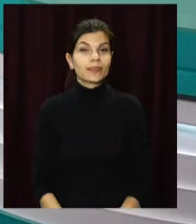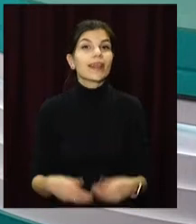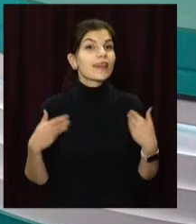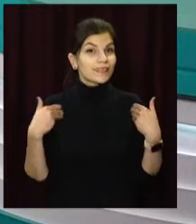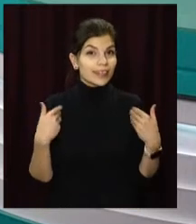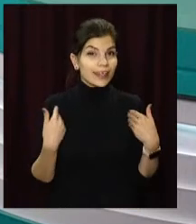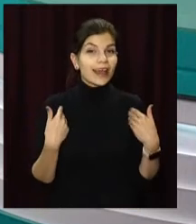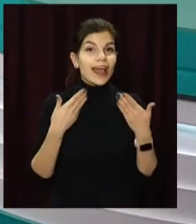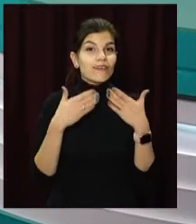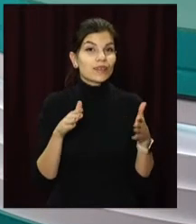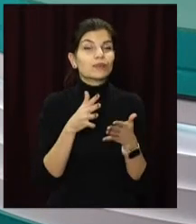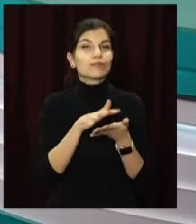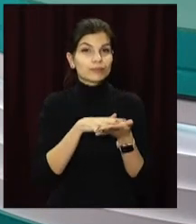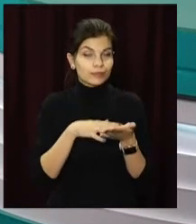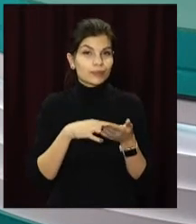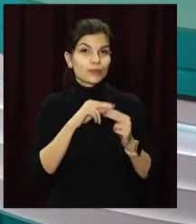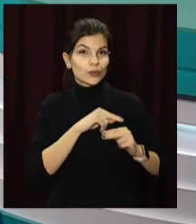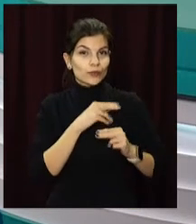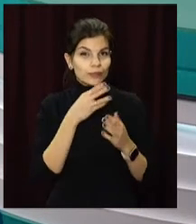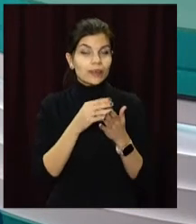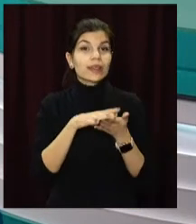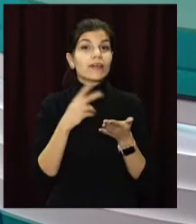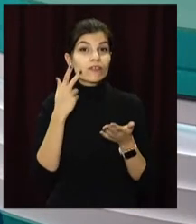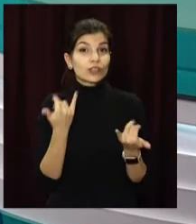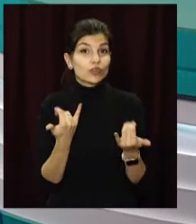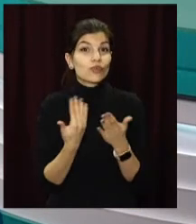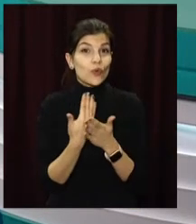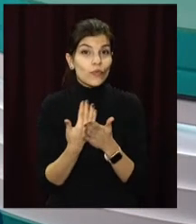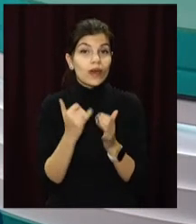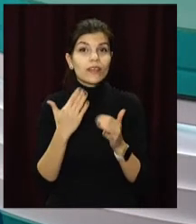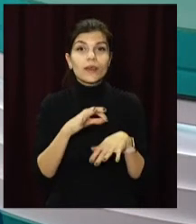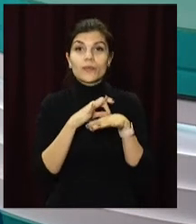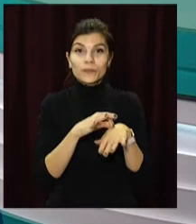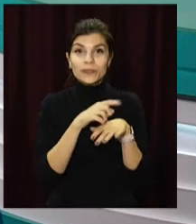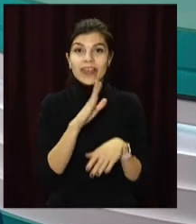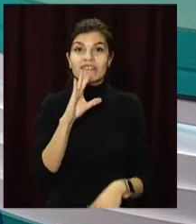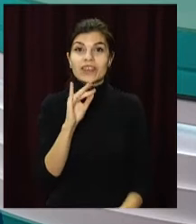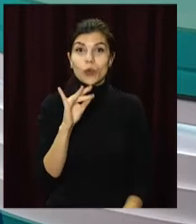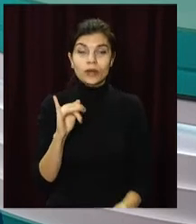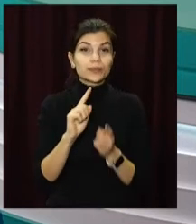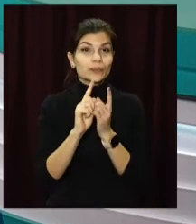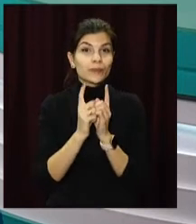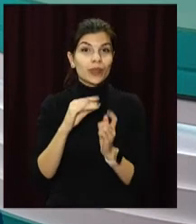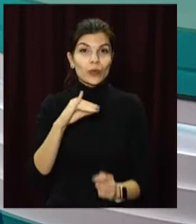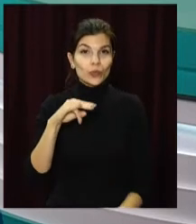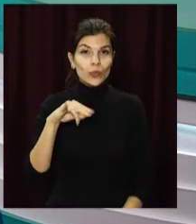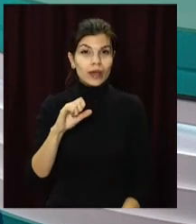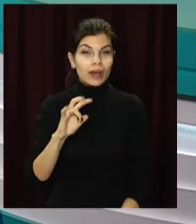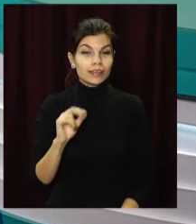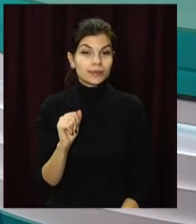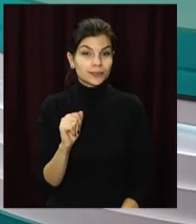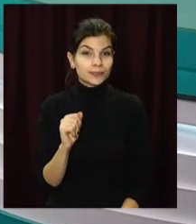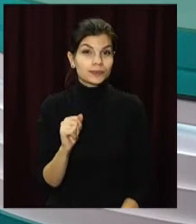Вітаю! Відкрити продовжую свою роботу. Як завжди, зараз новини. Для вас у студії працюють Вікторія Вахрушна та сурдоперекладачка Юліана